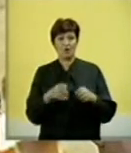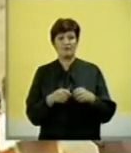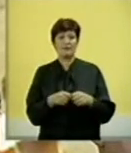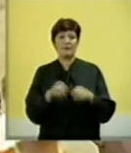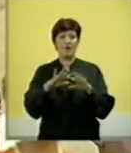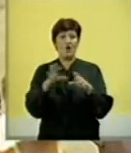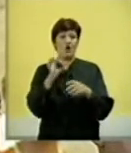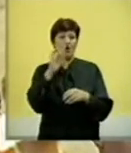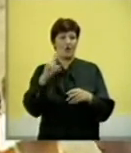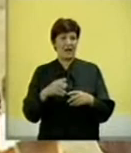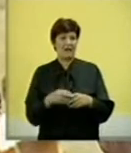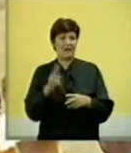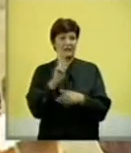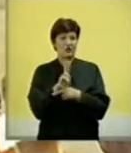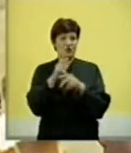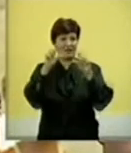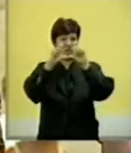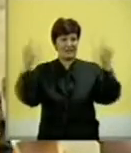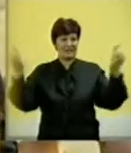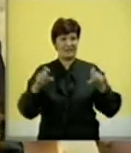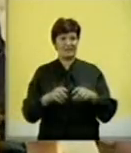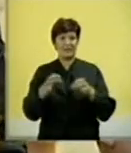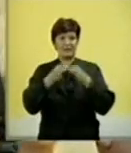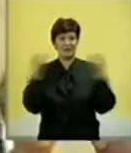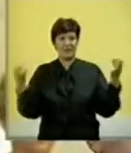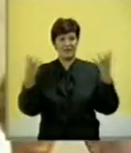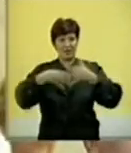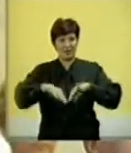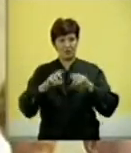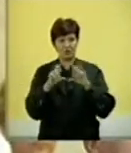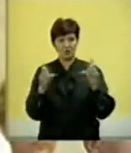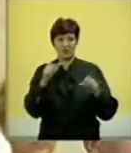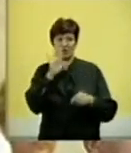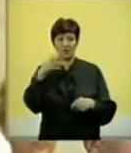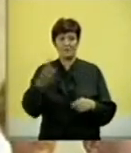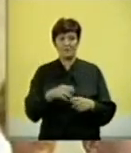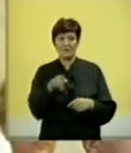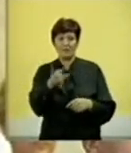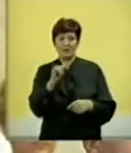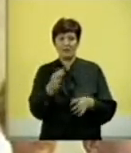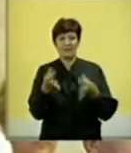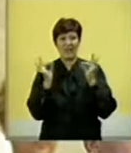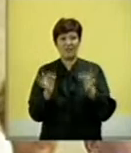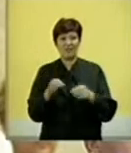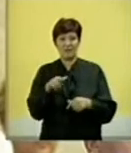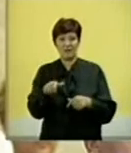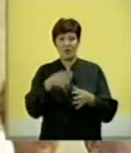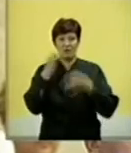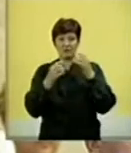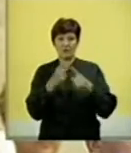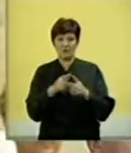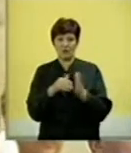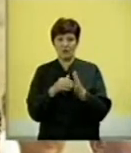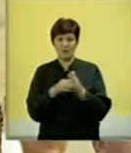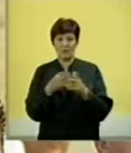organa, republičkih organa, državnih institucija, javnih preduzeća i tako dalje. I time jeste kvalitet ovog izveštaja i